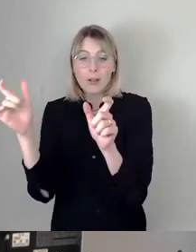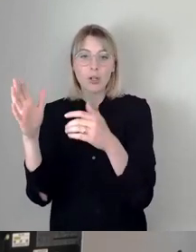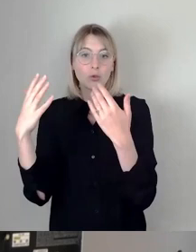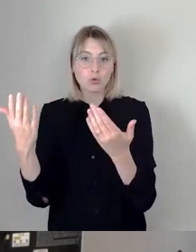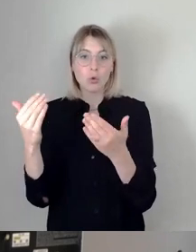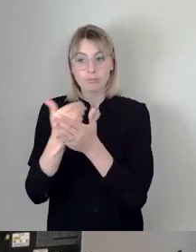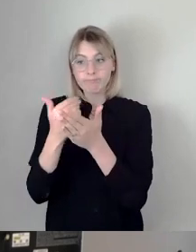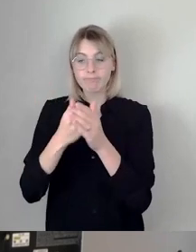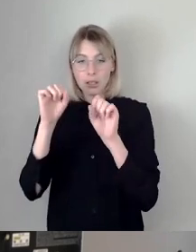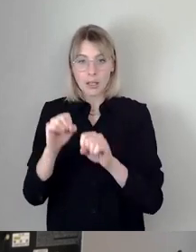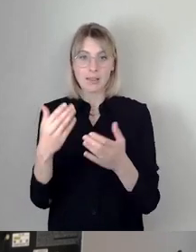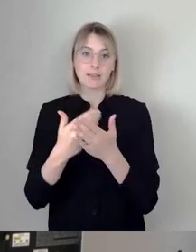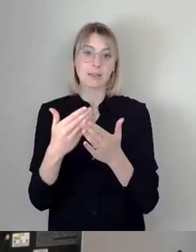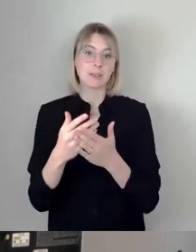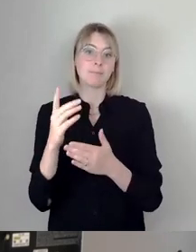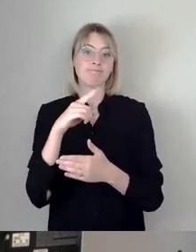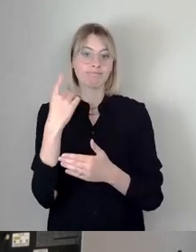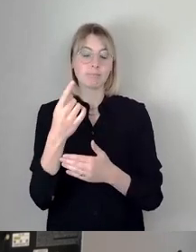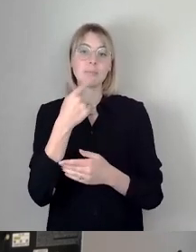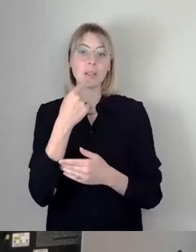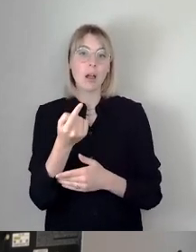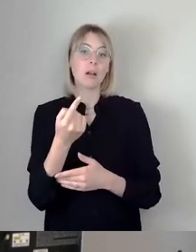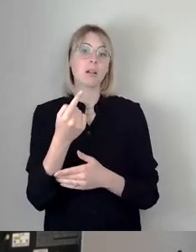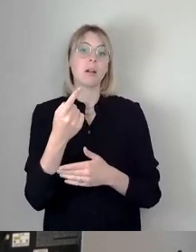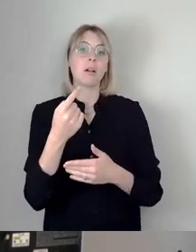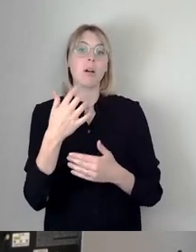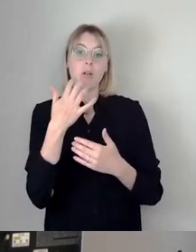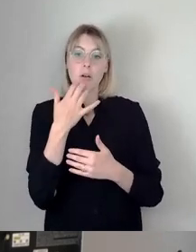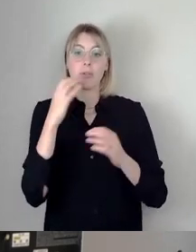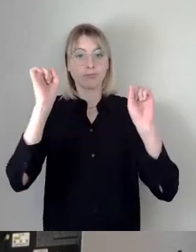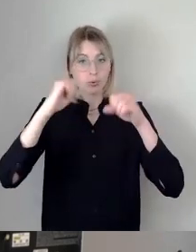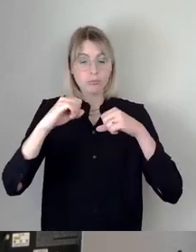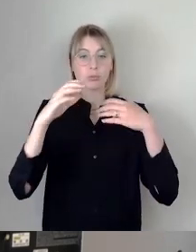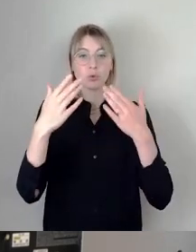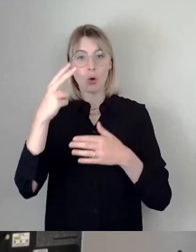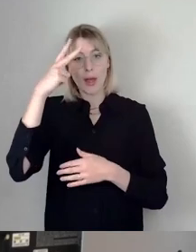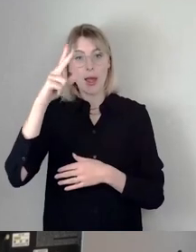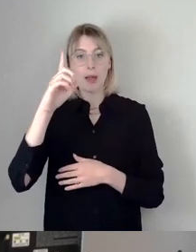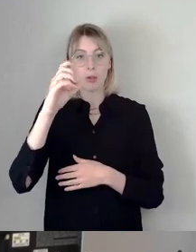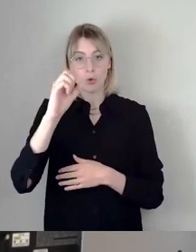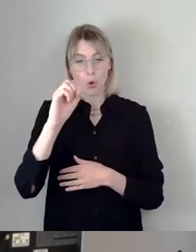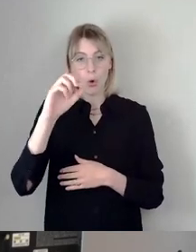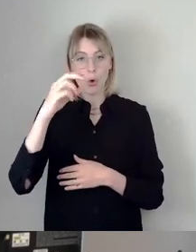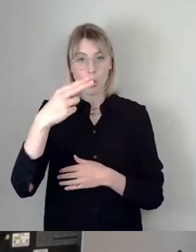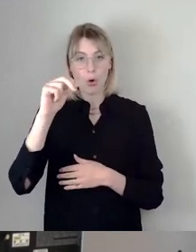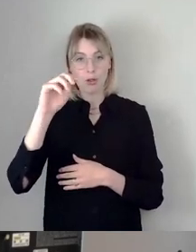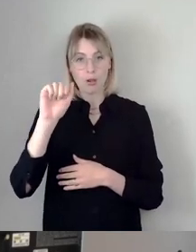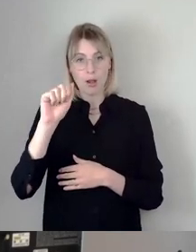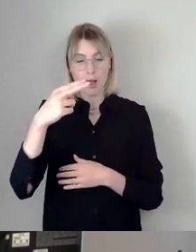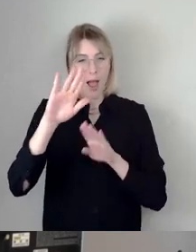wir jetzt die Zusage und dass Herr Donhauser das von Dr. Lahmes angefangene